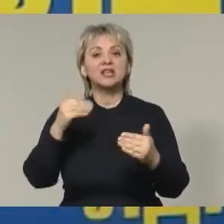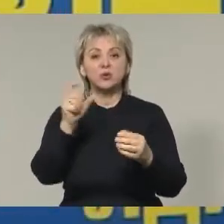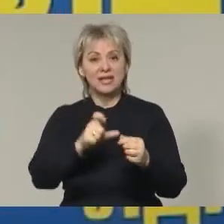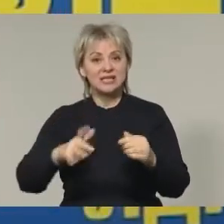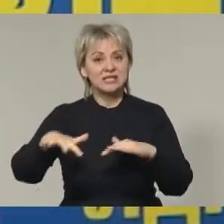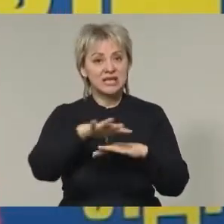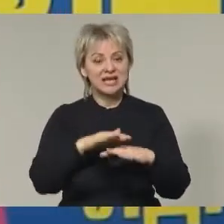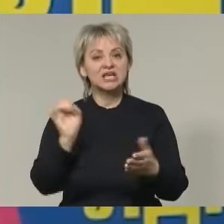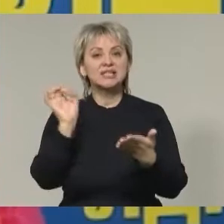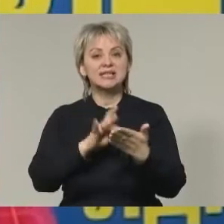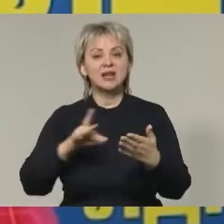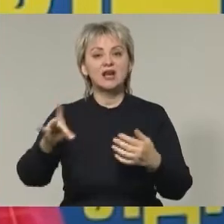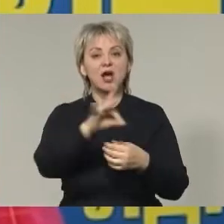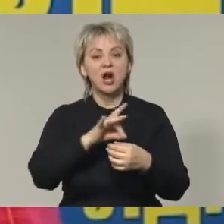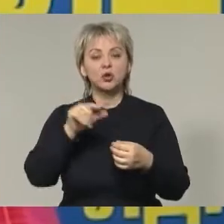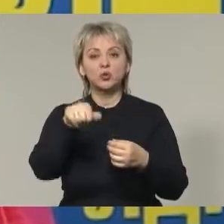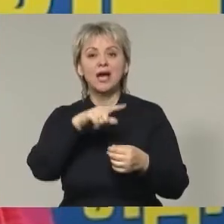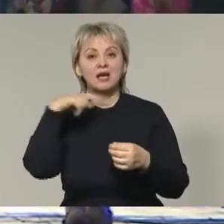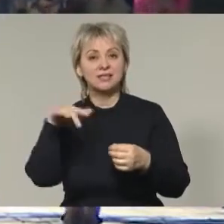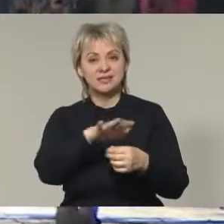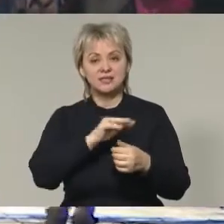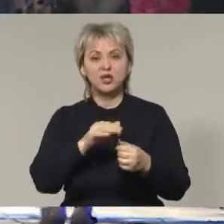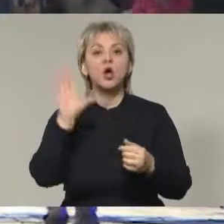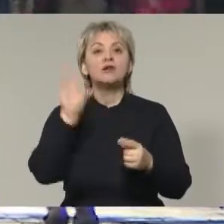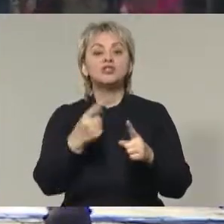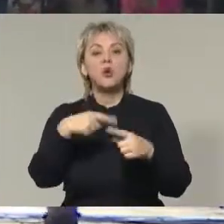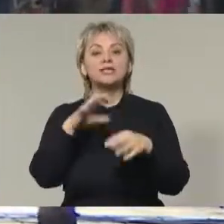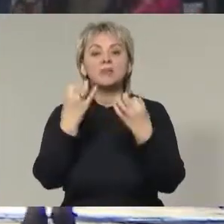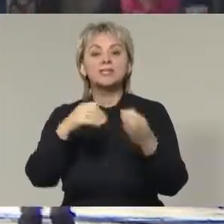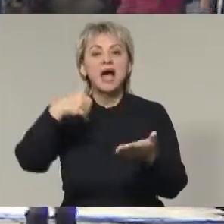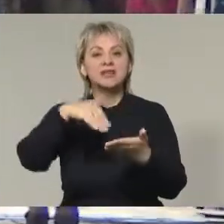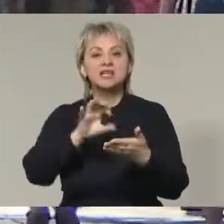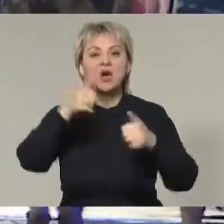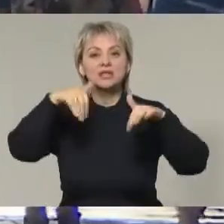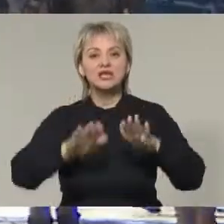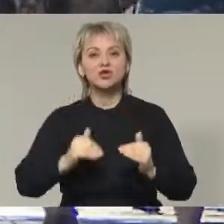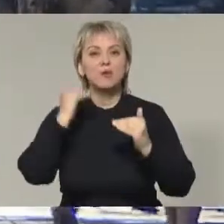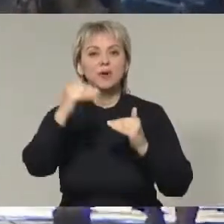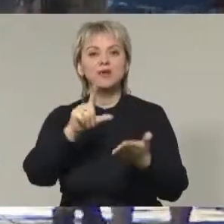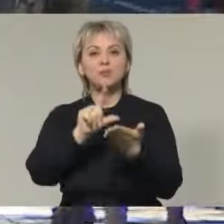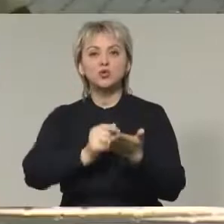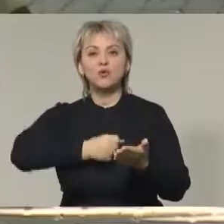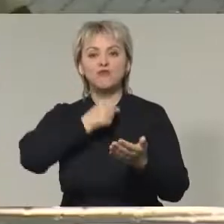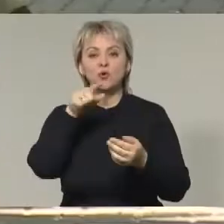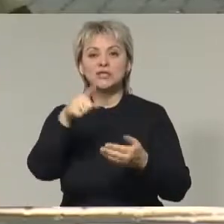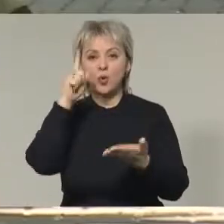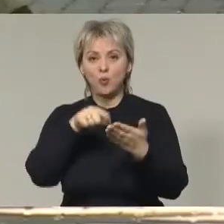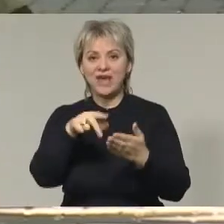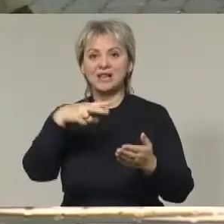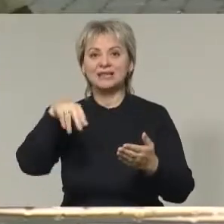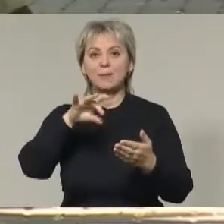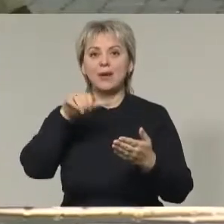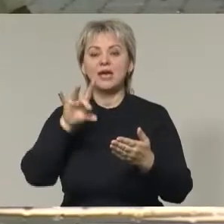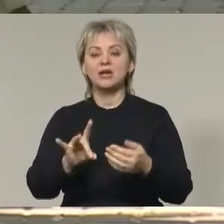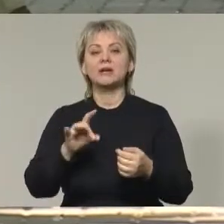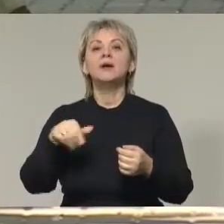в центральных районах России. Всё это позволит отказаться от решения поднимать пенсионный возраст, уверены в ЛДПР.